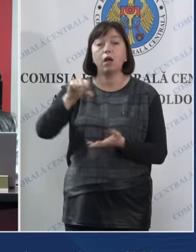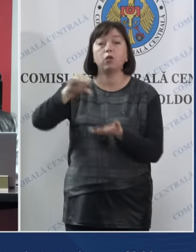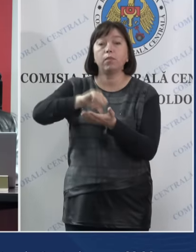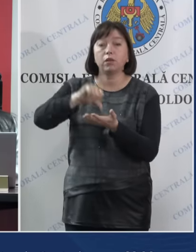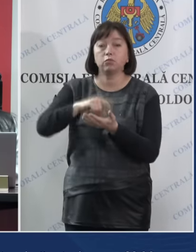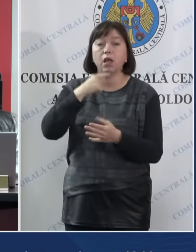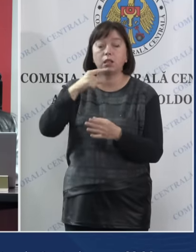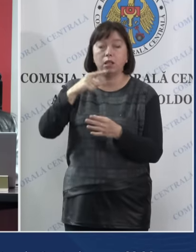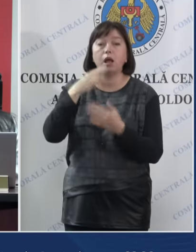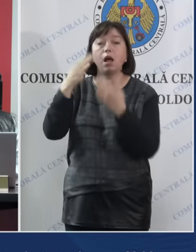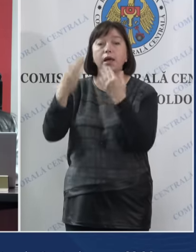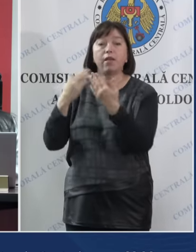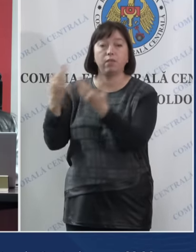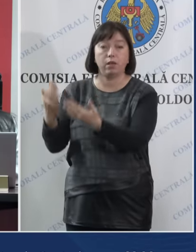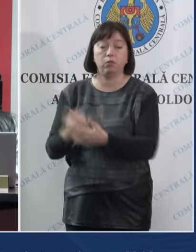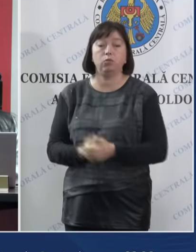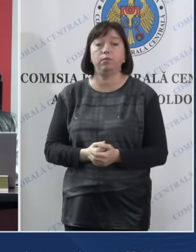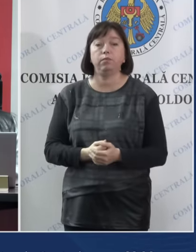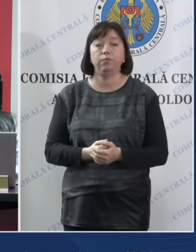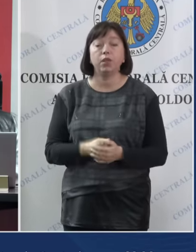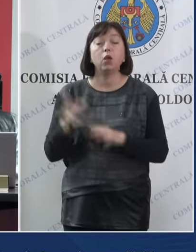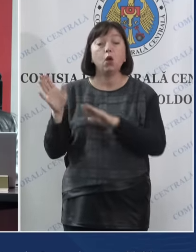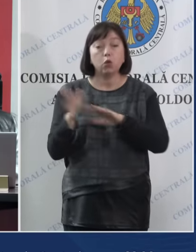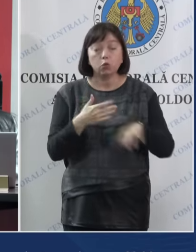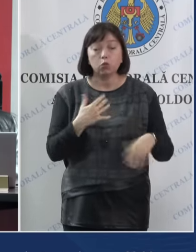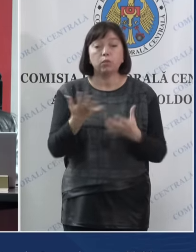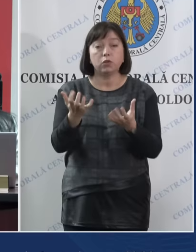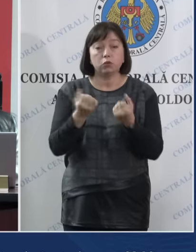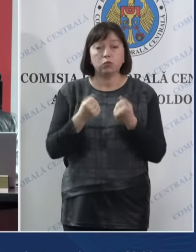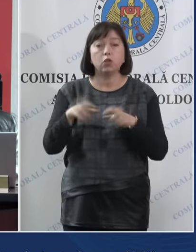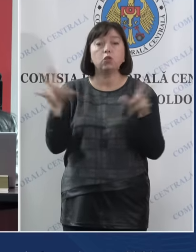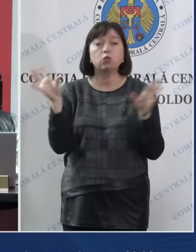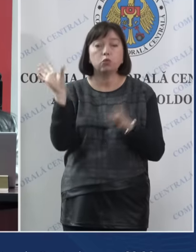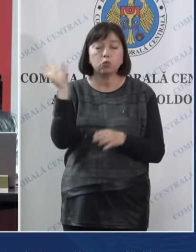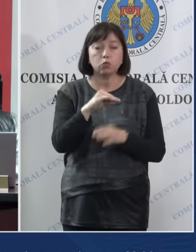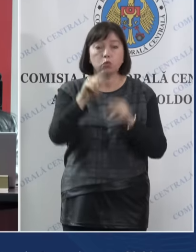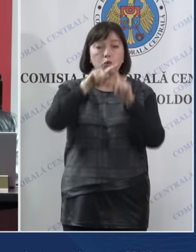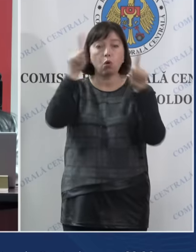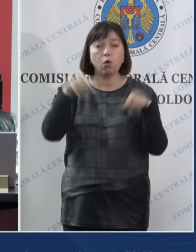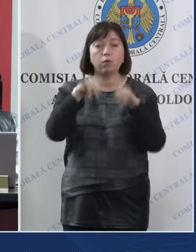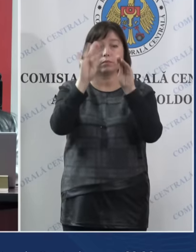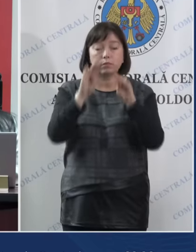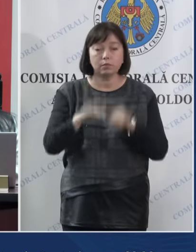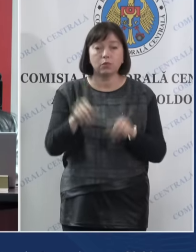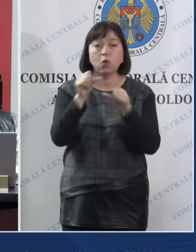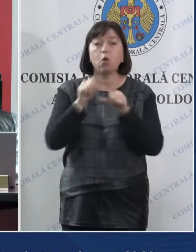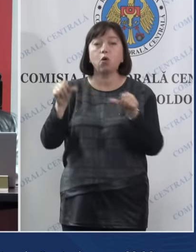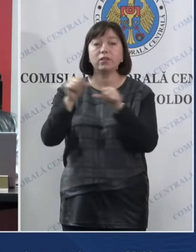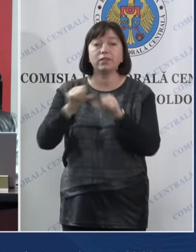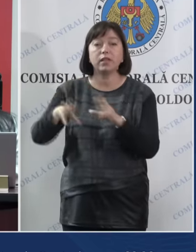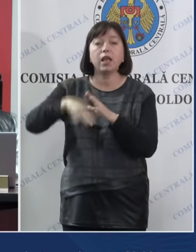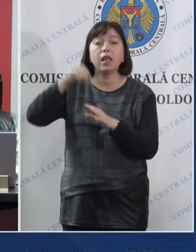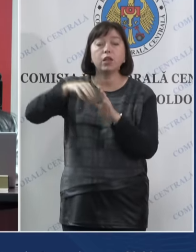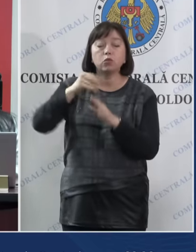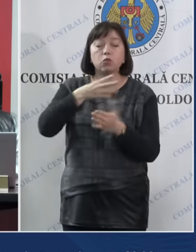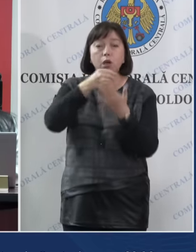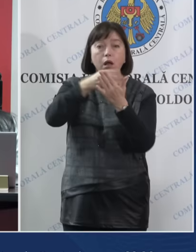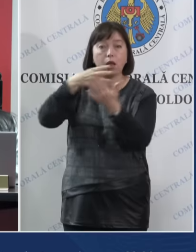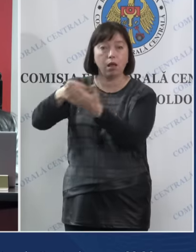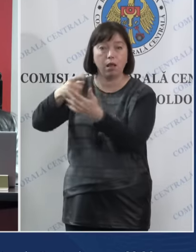participat la referendum. După recepționarea proceselor verbale de la Consiliile Electorale de